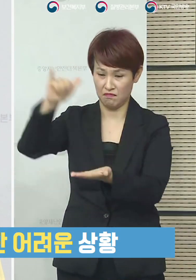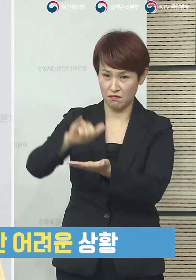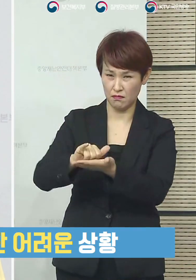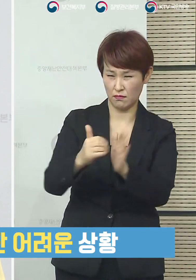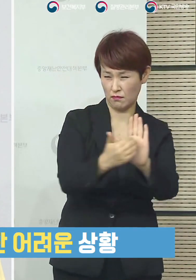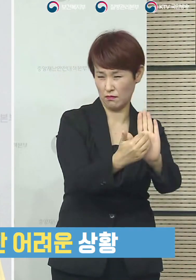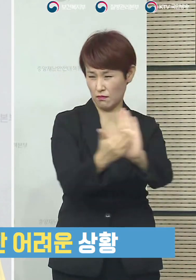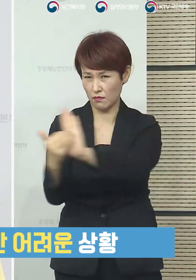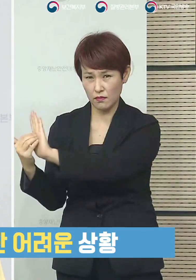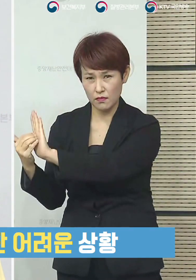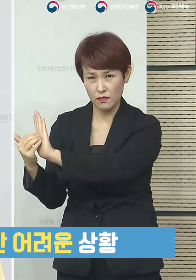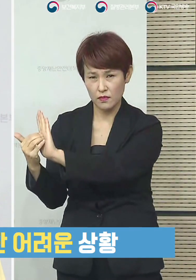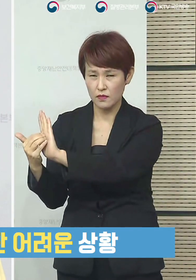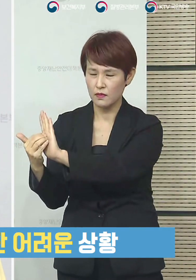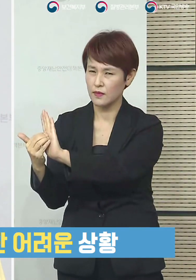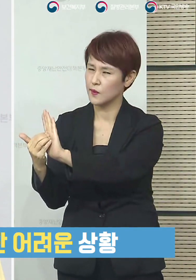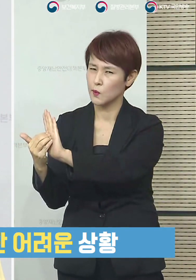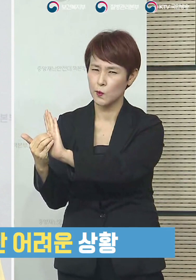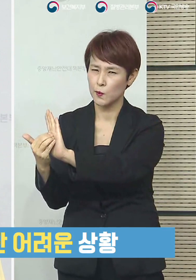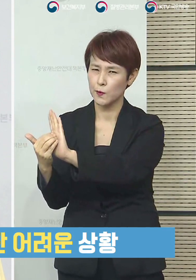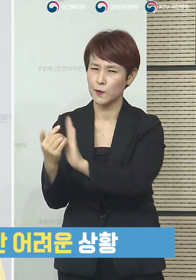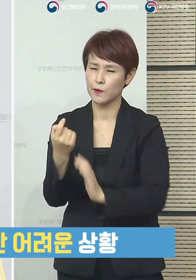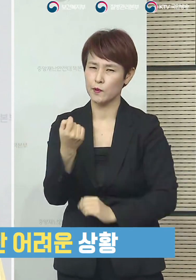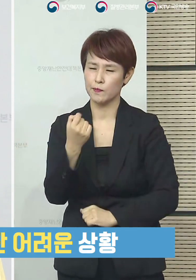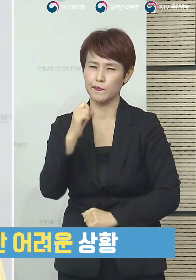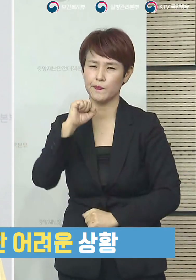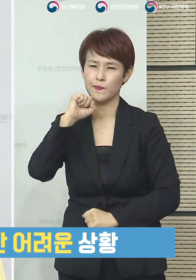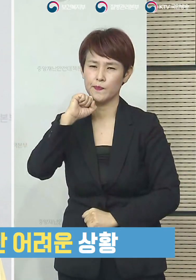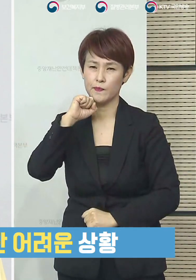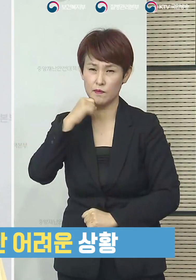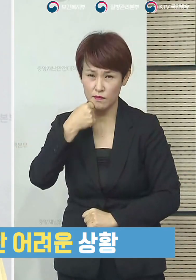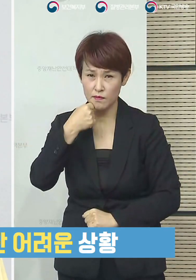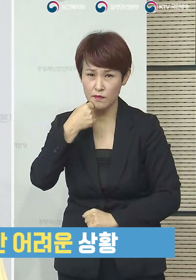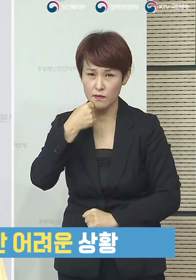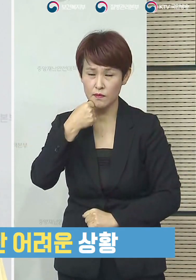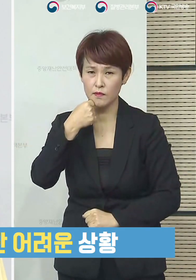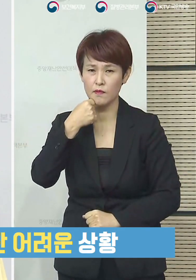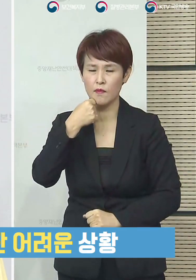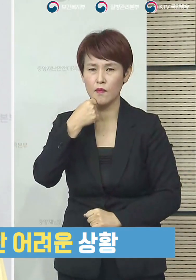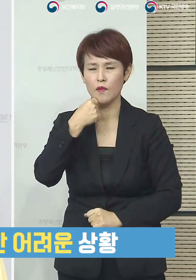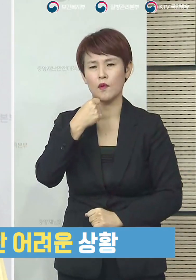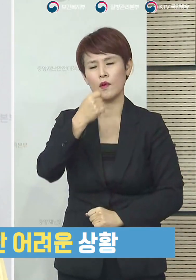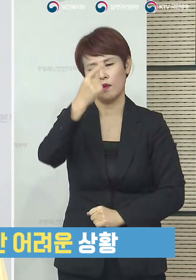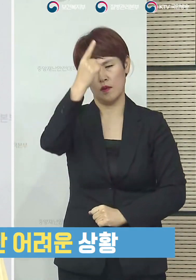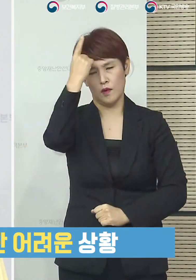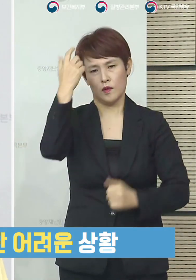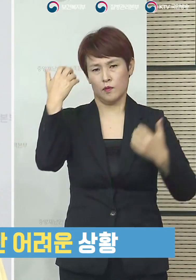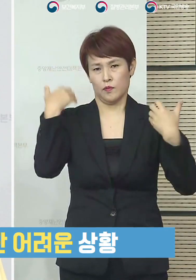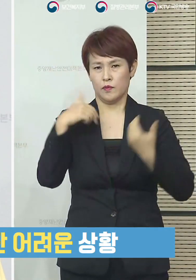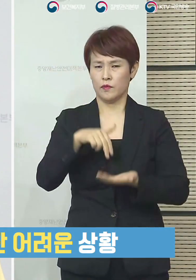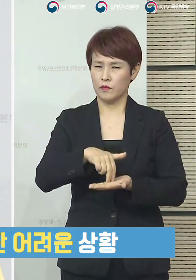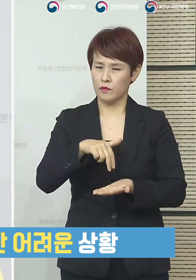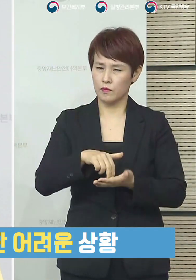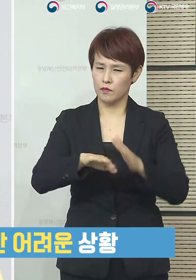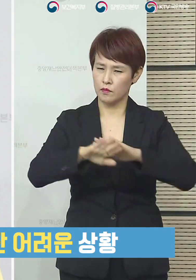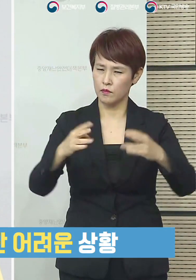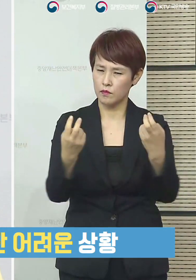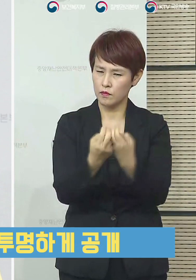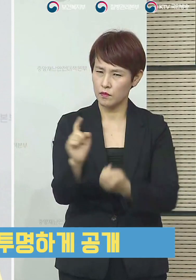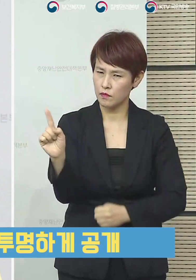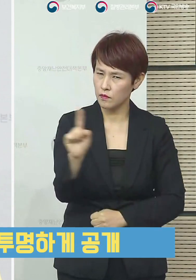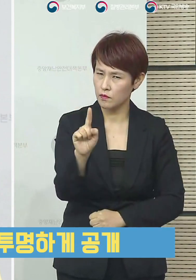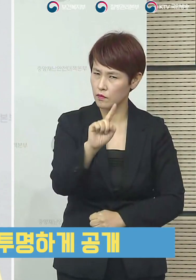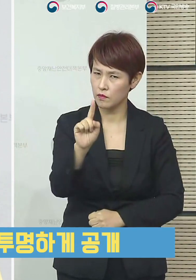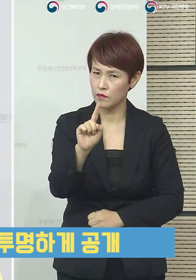현실적으로 상정하기 어려운 또 취하기 어려운 수단이라면 정부가 취할 수 있는 대책 중에 하나는